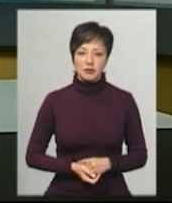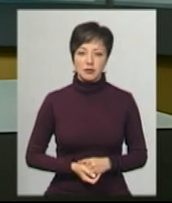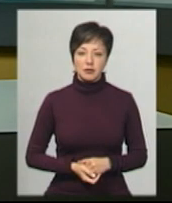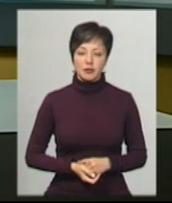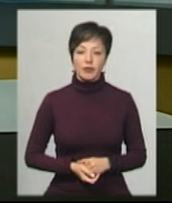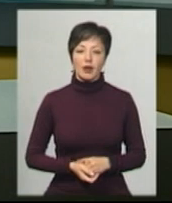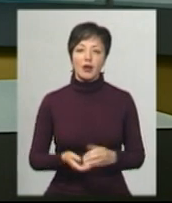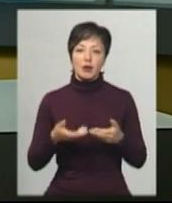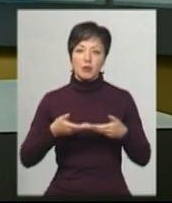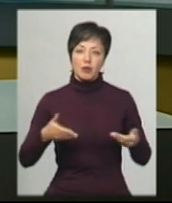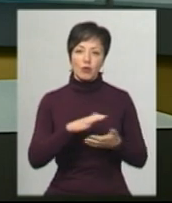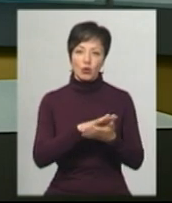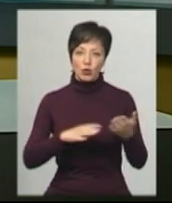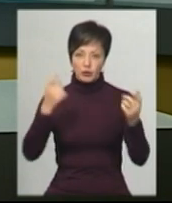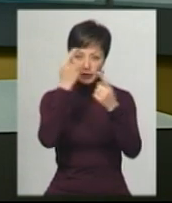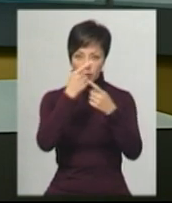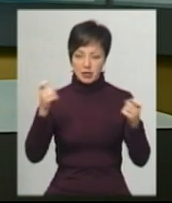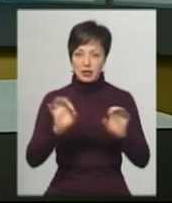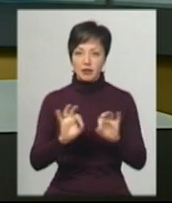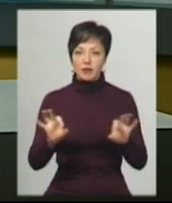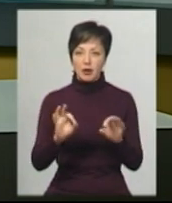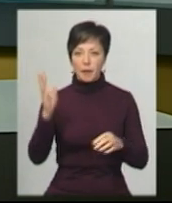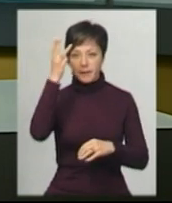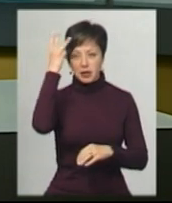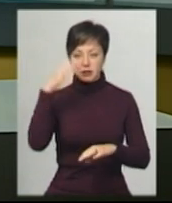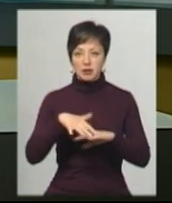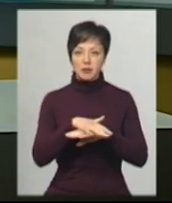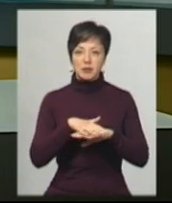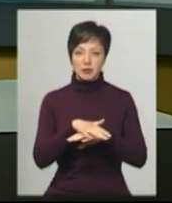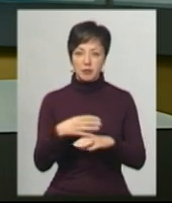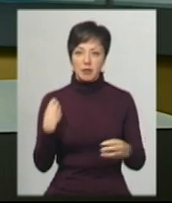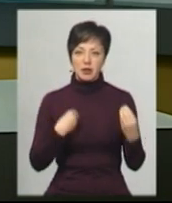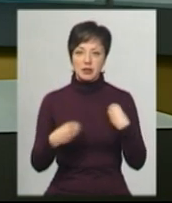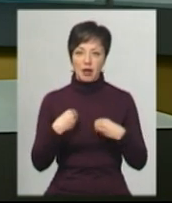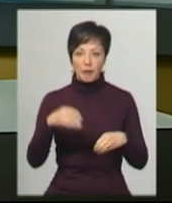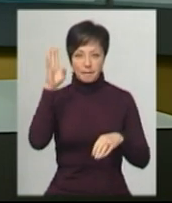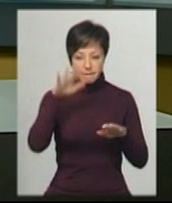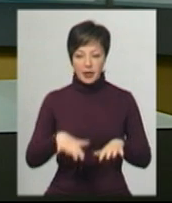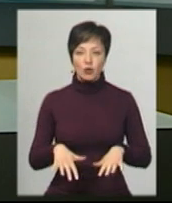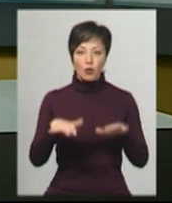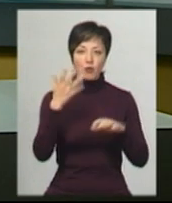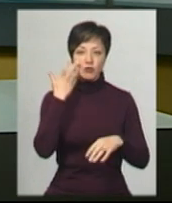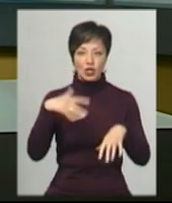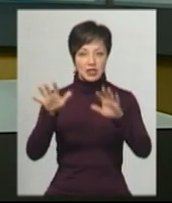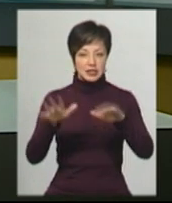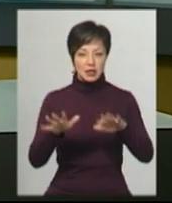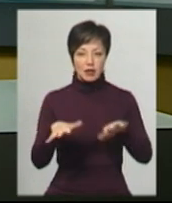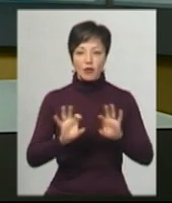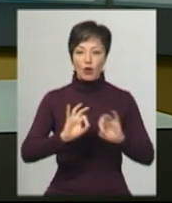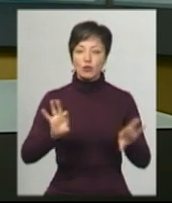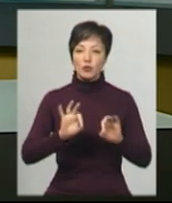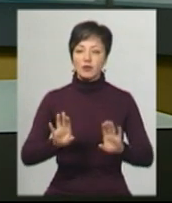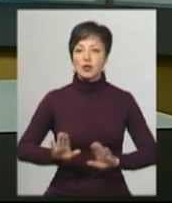Ми продовжуємо інформаційний випуск. Хмельницький речовий ринок підтоплює під час злив. Про це знімальній групі Суспільного розповів